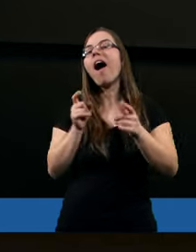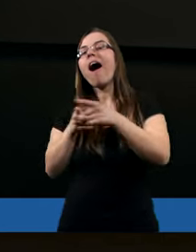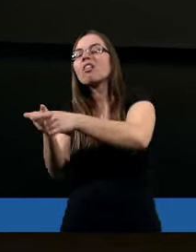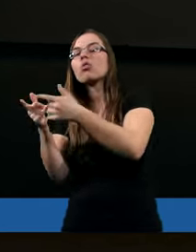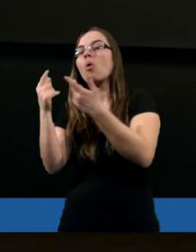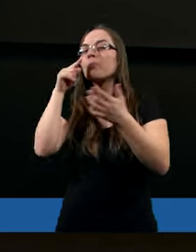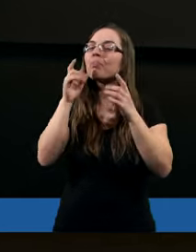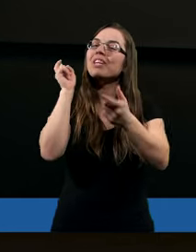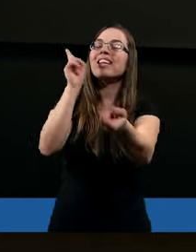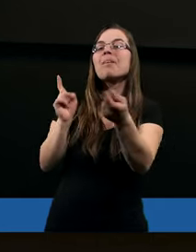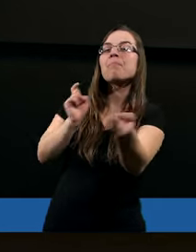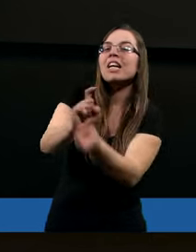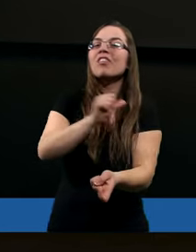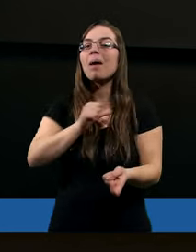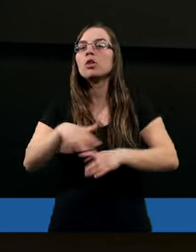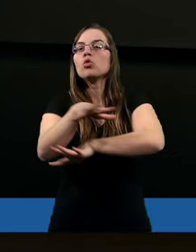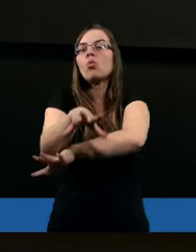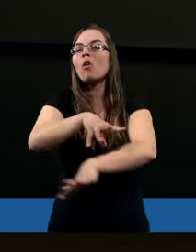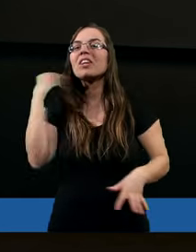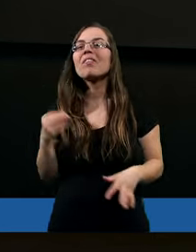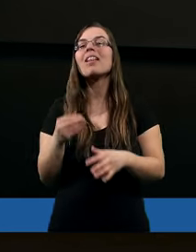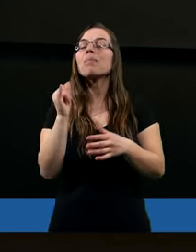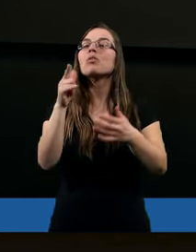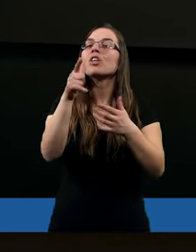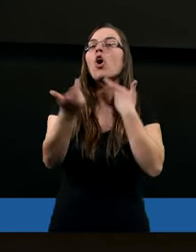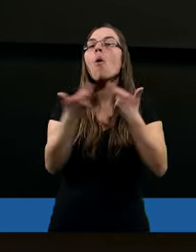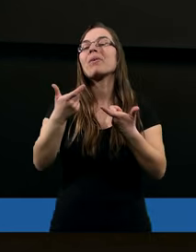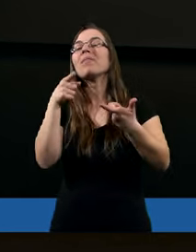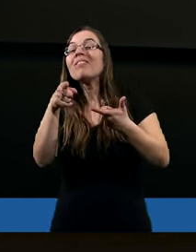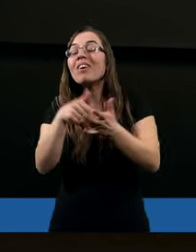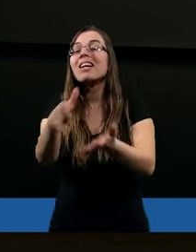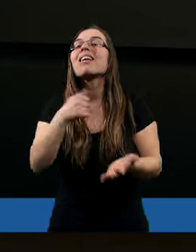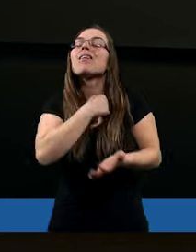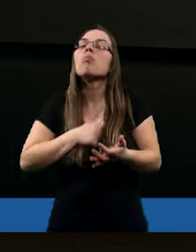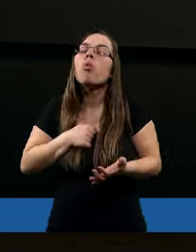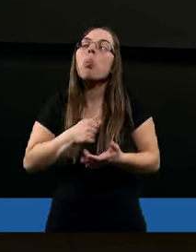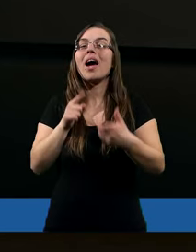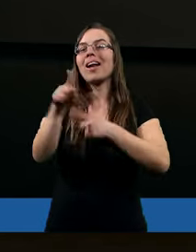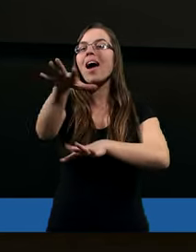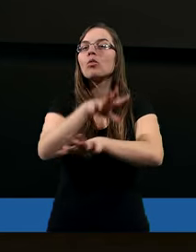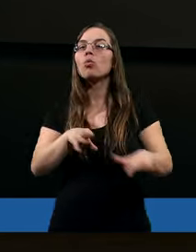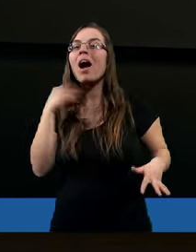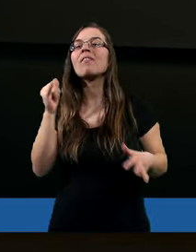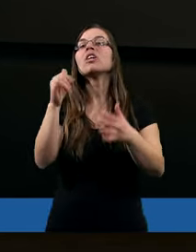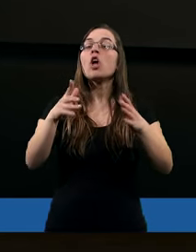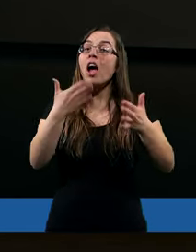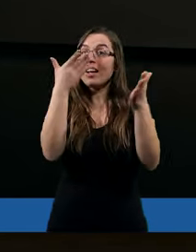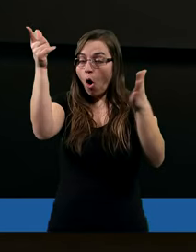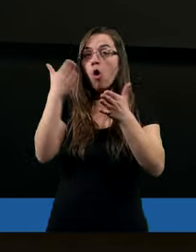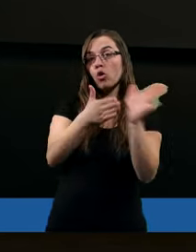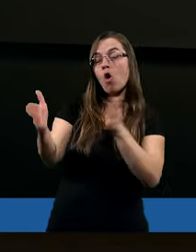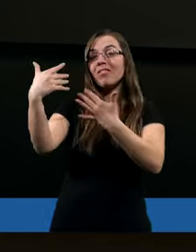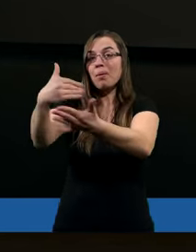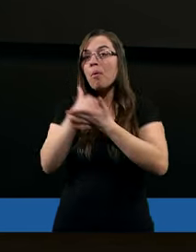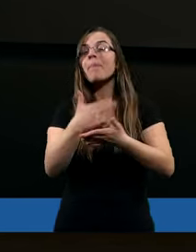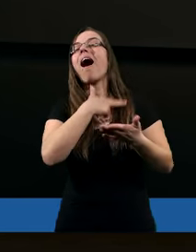może nie tyle sprzeciwiamy się temu Duchowi Świętemu, ile po prostu zasmucamy Boga, nie zasmucamy tego Ducha Świętego, który cały czas jest gotów działać w naszym życiu, a